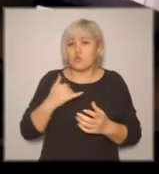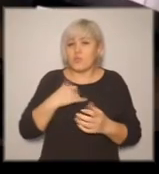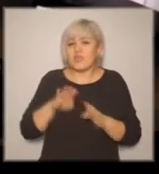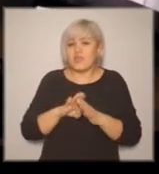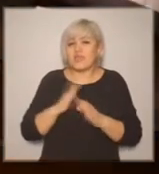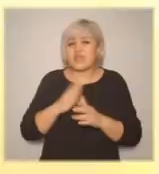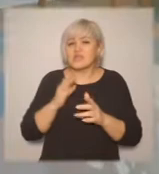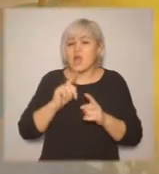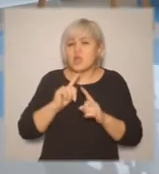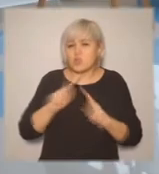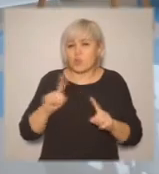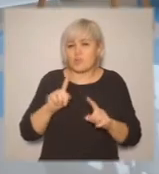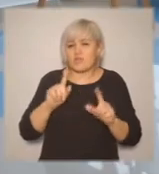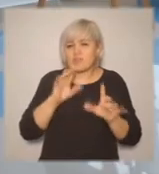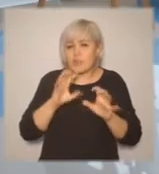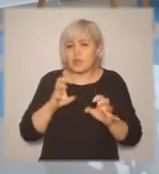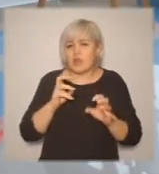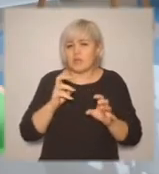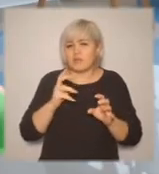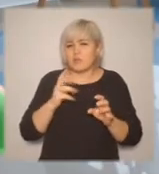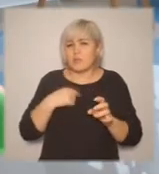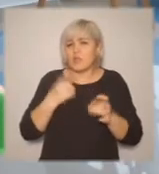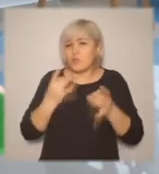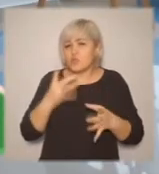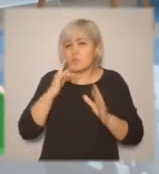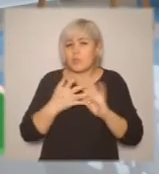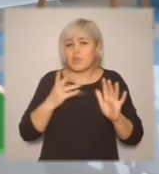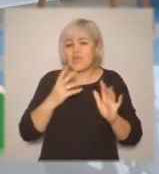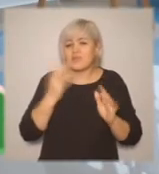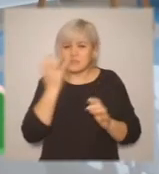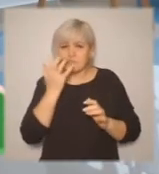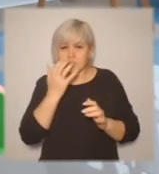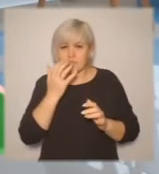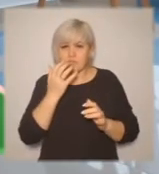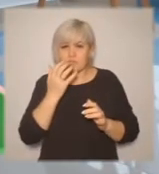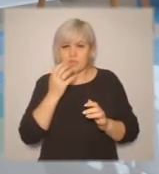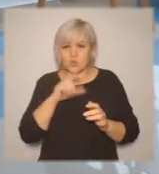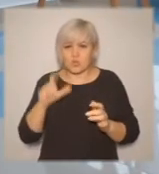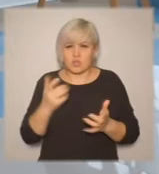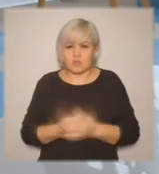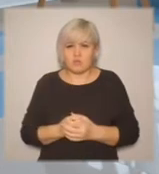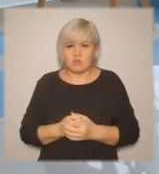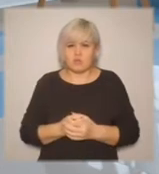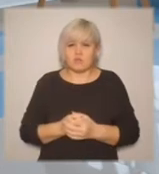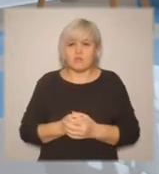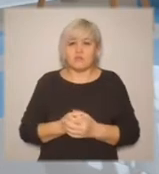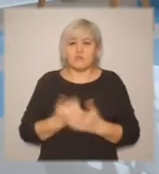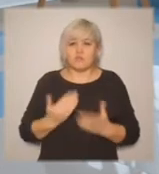есть. Из-за того, что у меня тоже такие особенности восприятия, мне проще понять незрячих и описать им то, что я вижу,